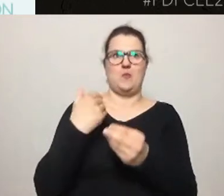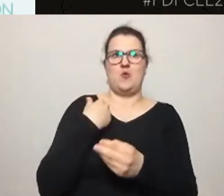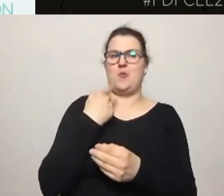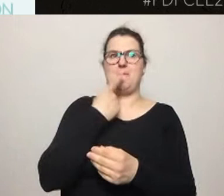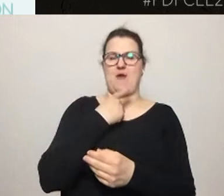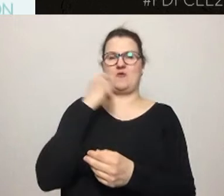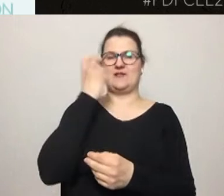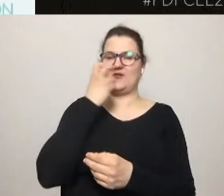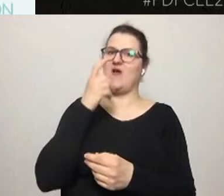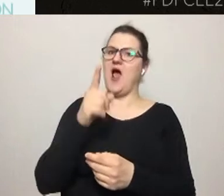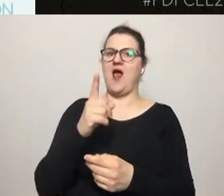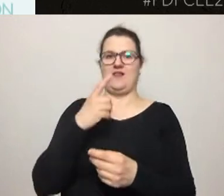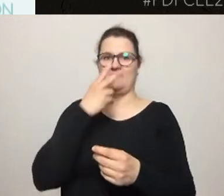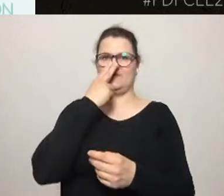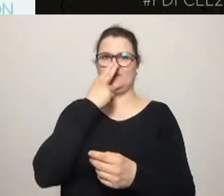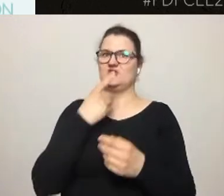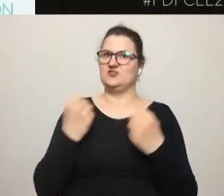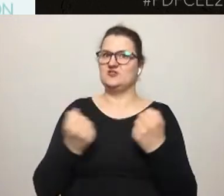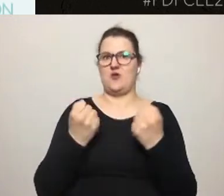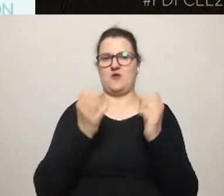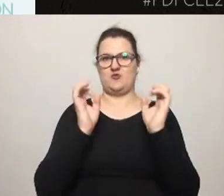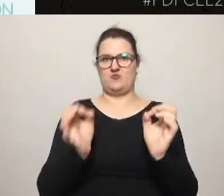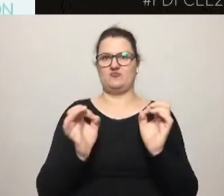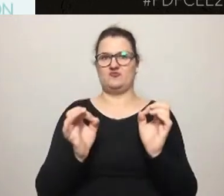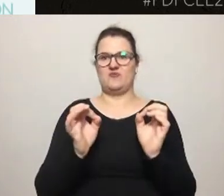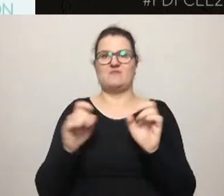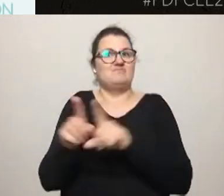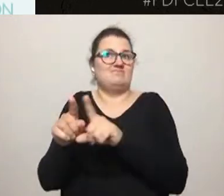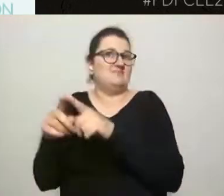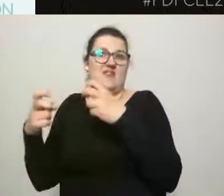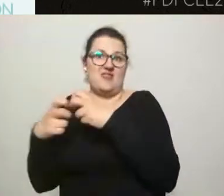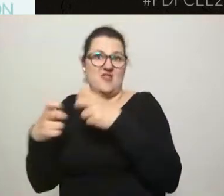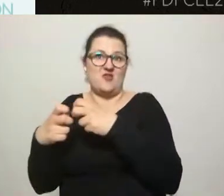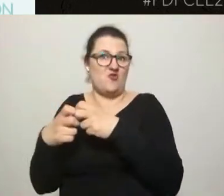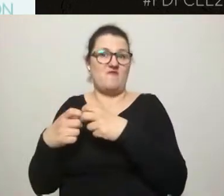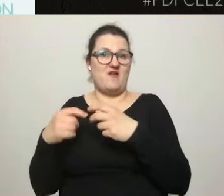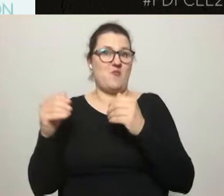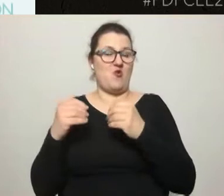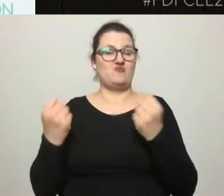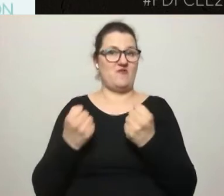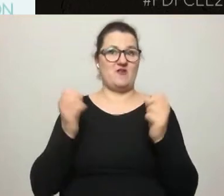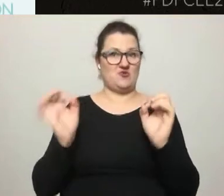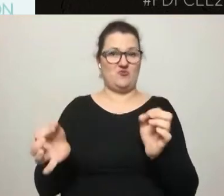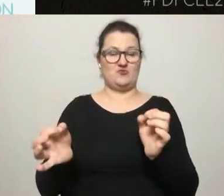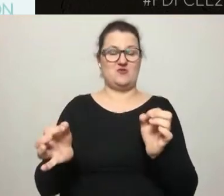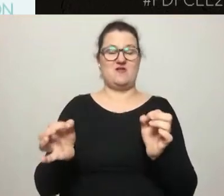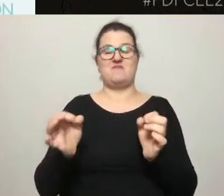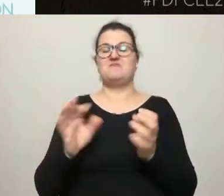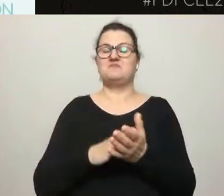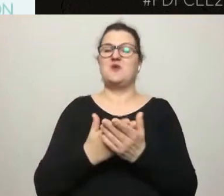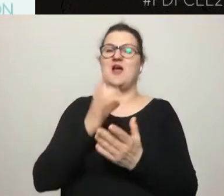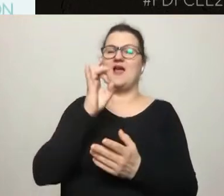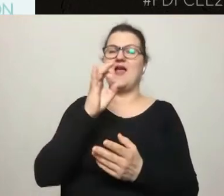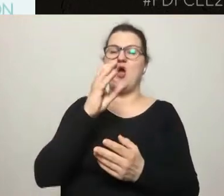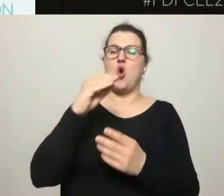ale również narzędzia internetowe mogą w pewnym stopniu taką rolę spełniać. Wydaje mi się, że go ankieta jest takim narzędziem, które